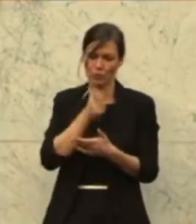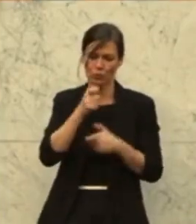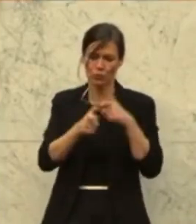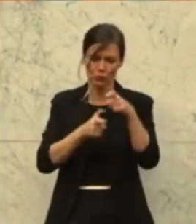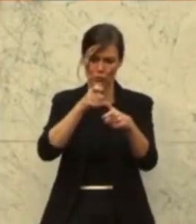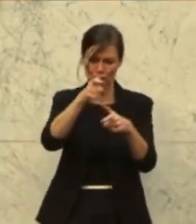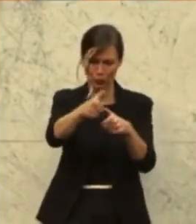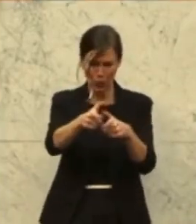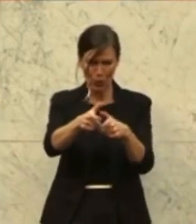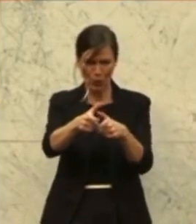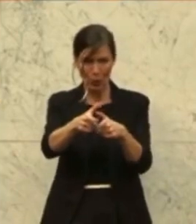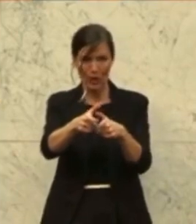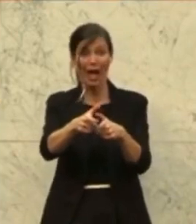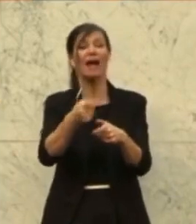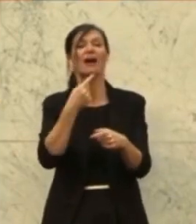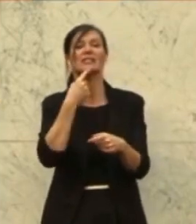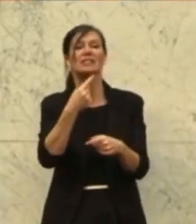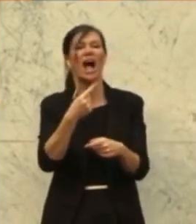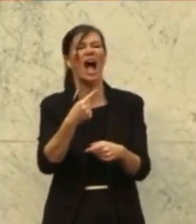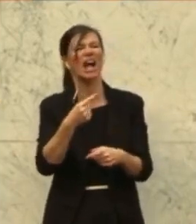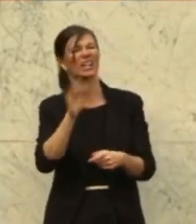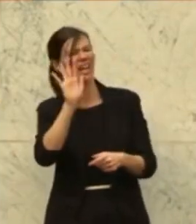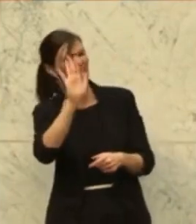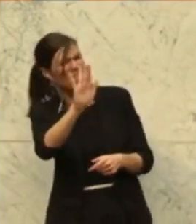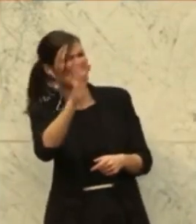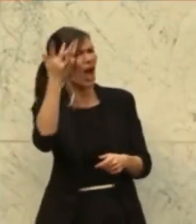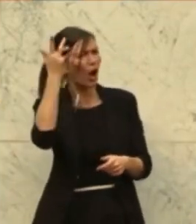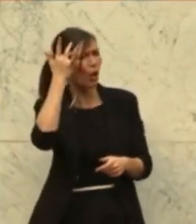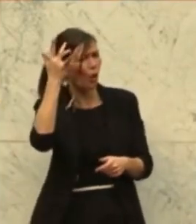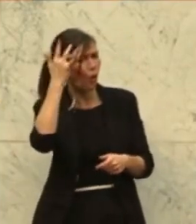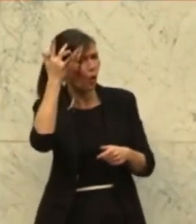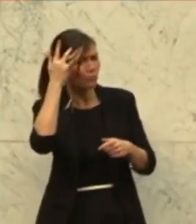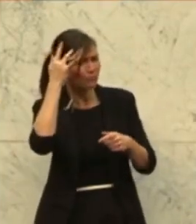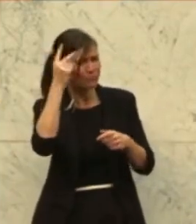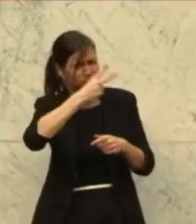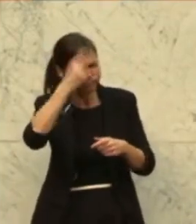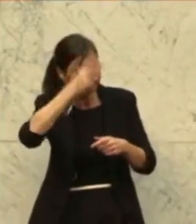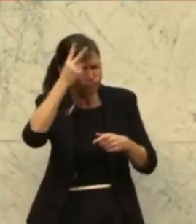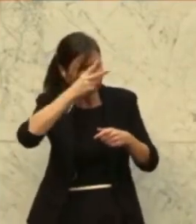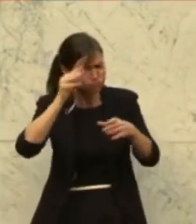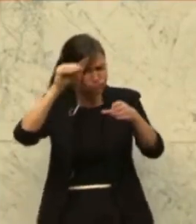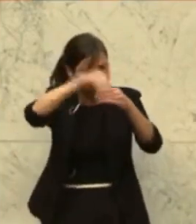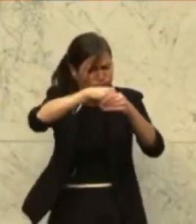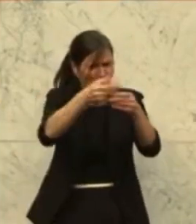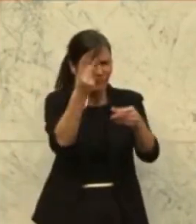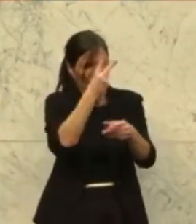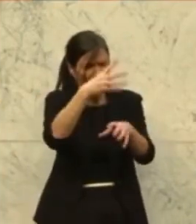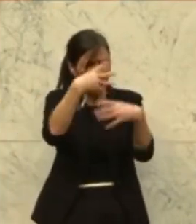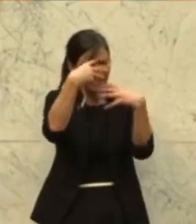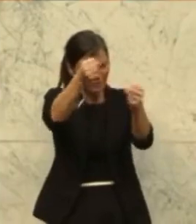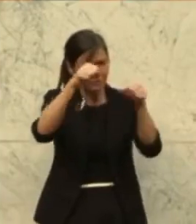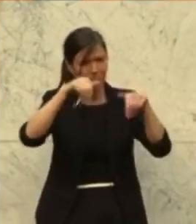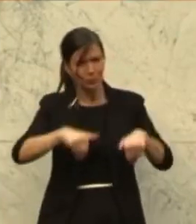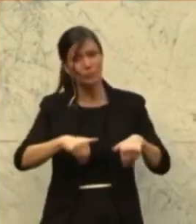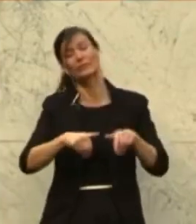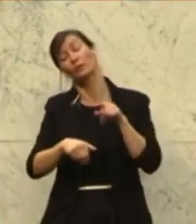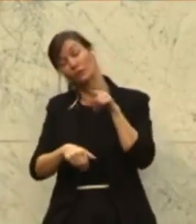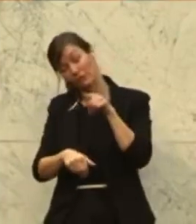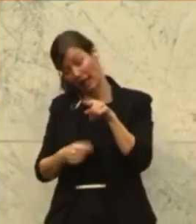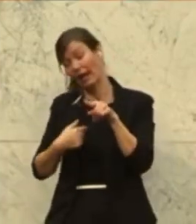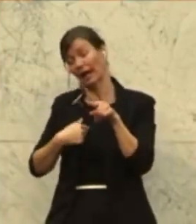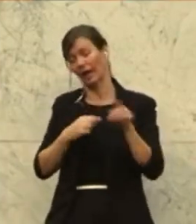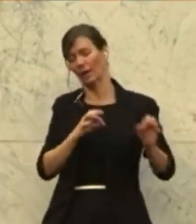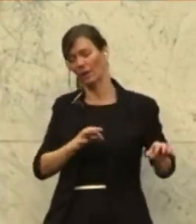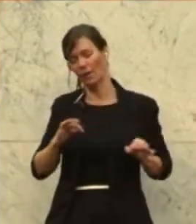in Ihren Kopf reingehen. Das sind sozusagen Dinge, wo ich Ihnen keinen Ordnung suche und wo ich auch das der Debatte